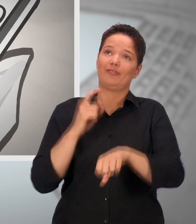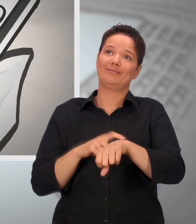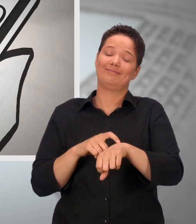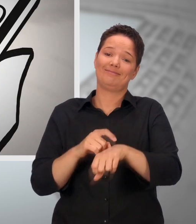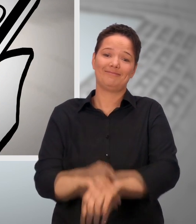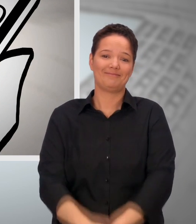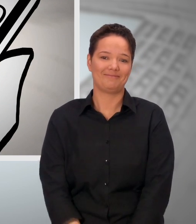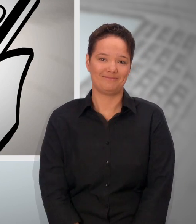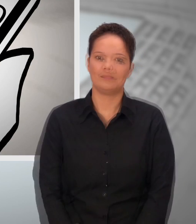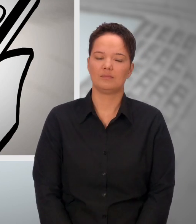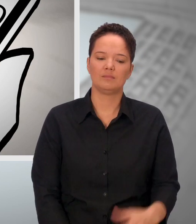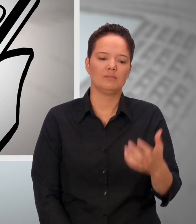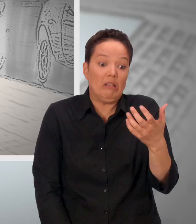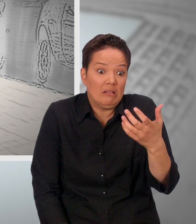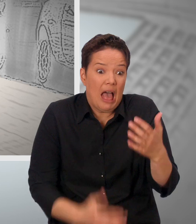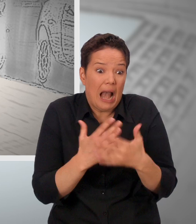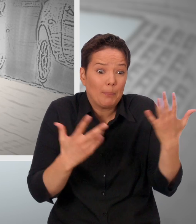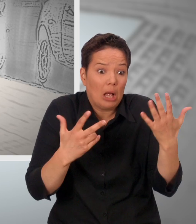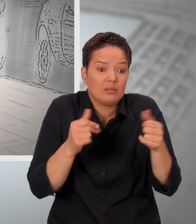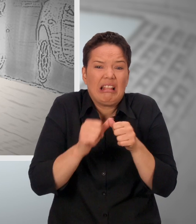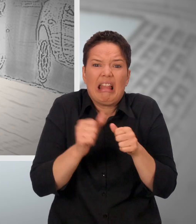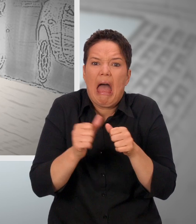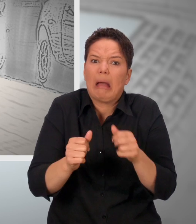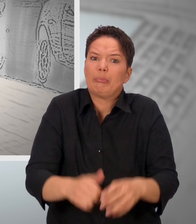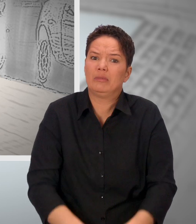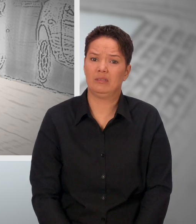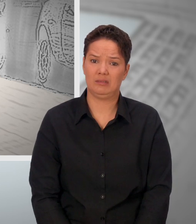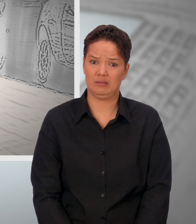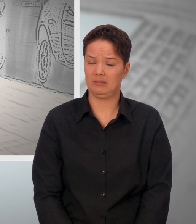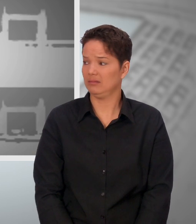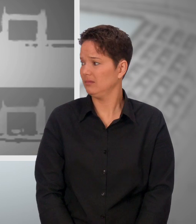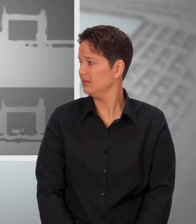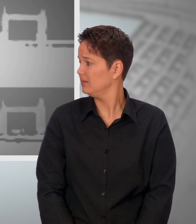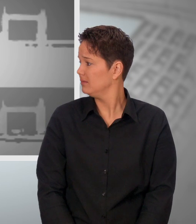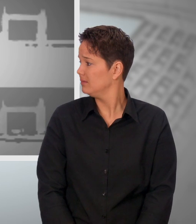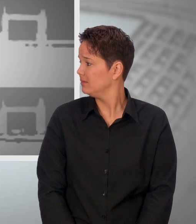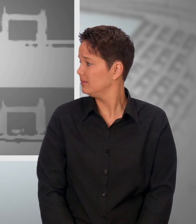Hoffentlich schaffen sie es heute Morgen. Halb acht. Das wird knapp.